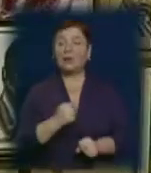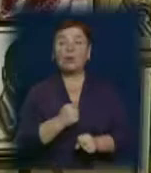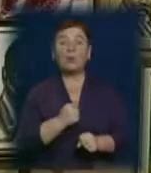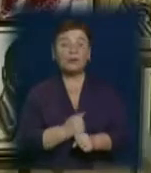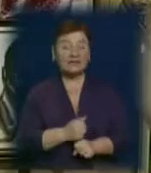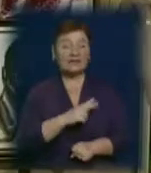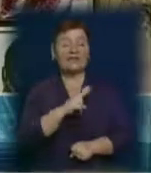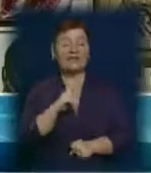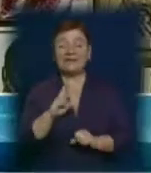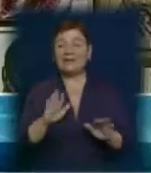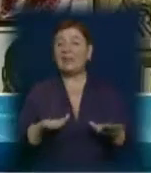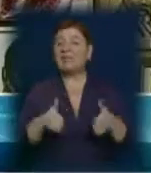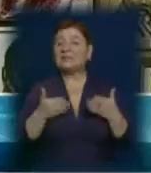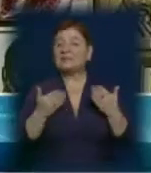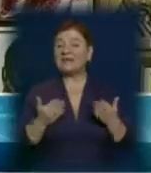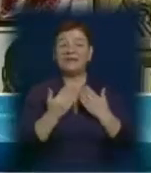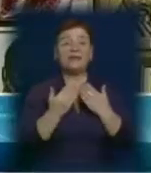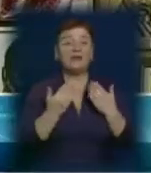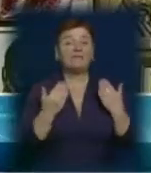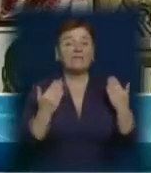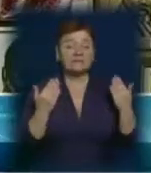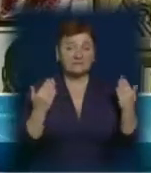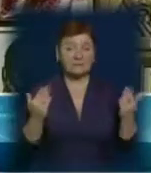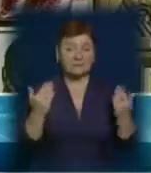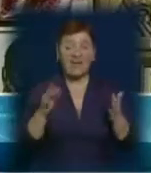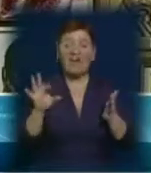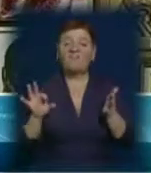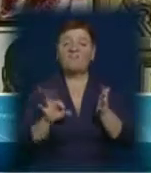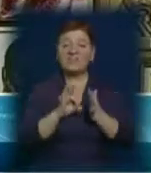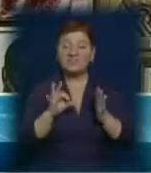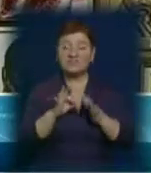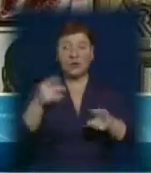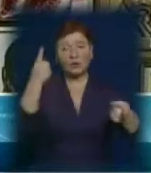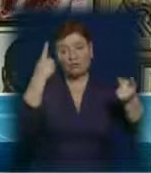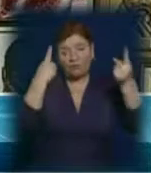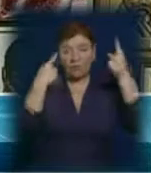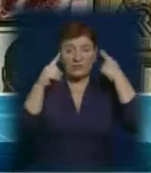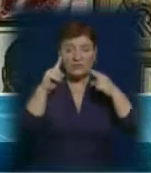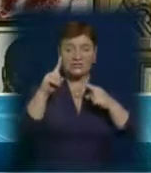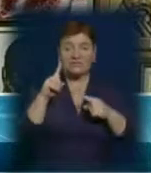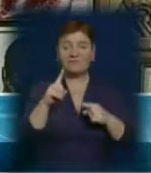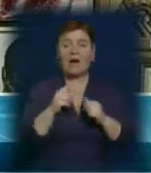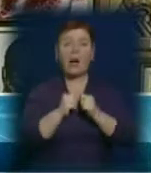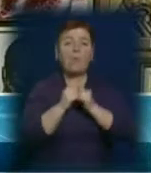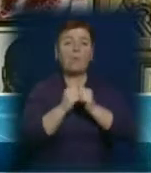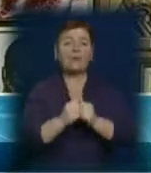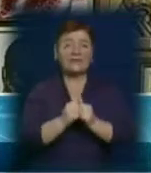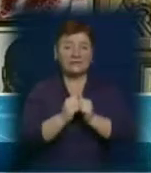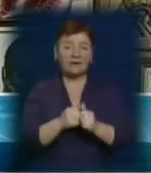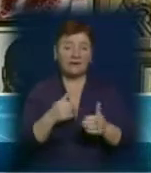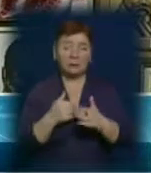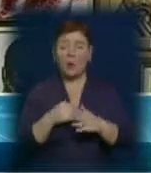представлені на цій виставці, вийшли під девізом «Творчість, чиста молитва духу», яка